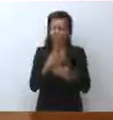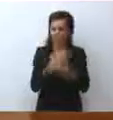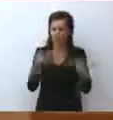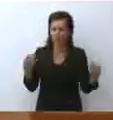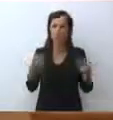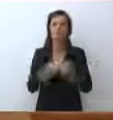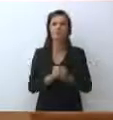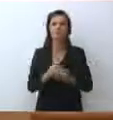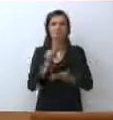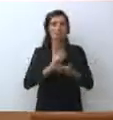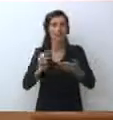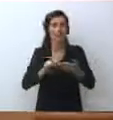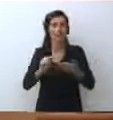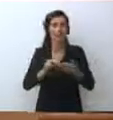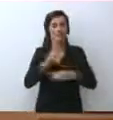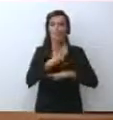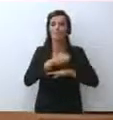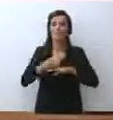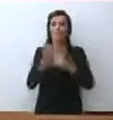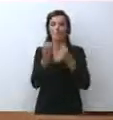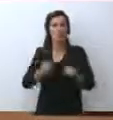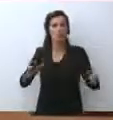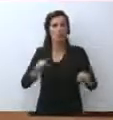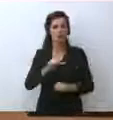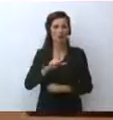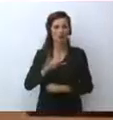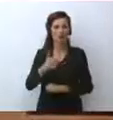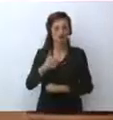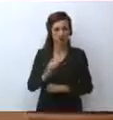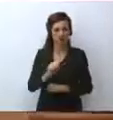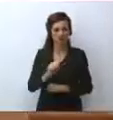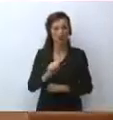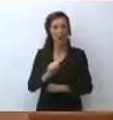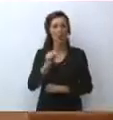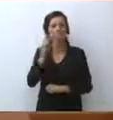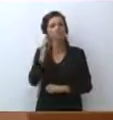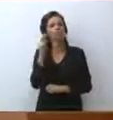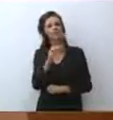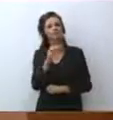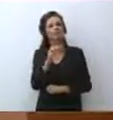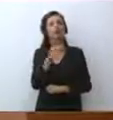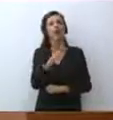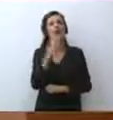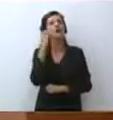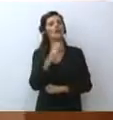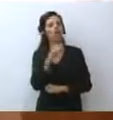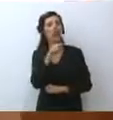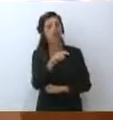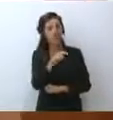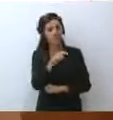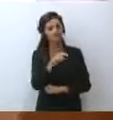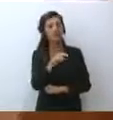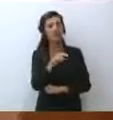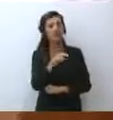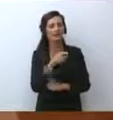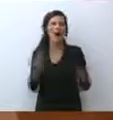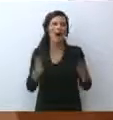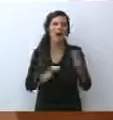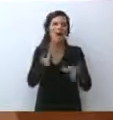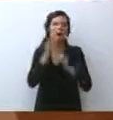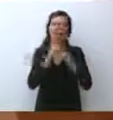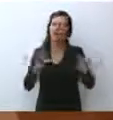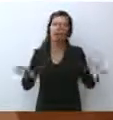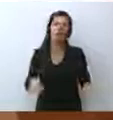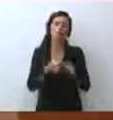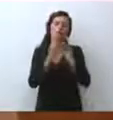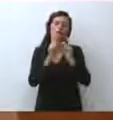Il segretario del Partito Democratico, Enrico Letta, invece guarda alle mosse di Salvini e dice che l'inizio della fine. Allora,